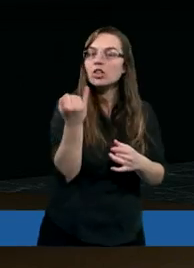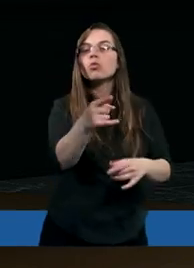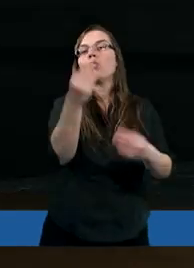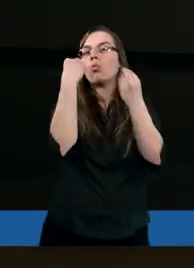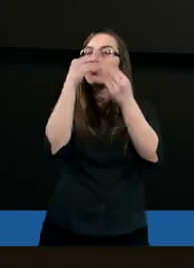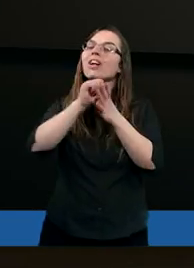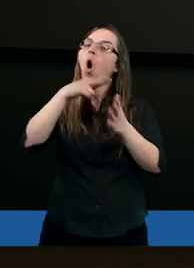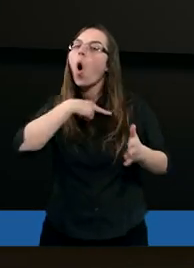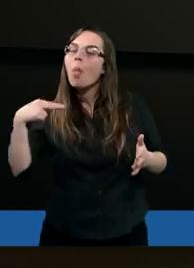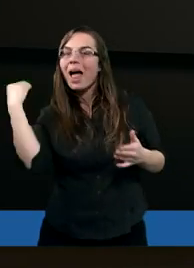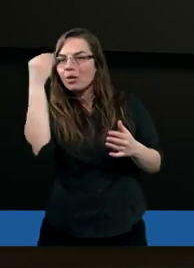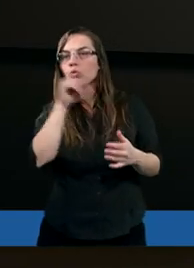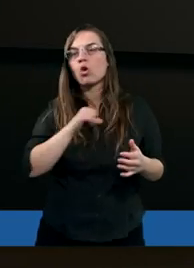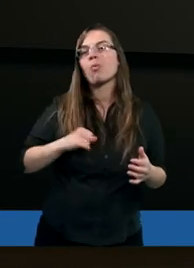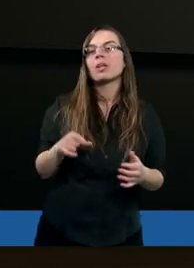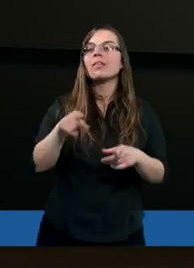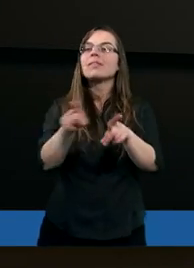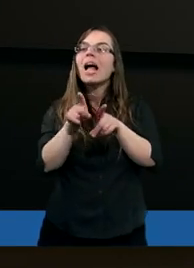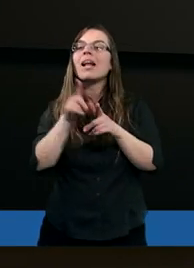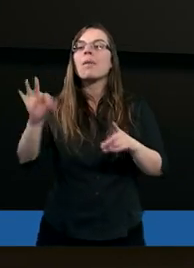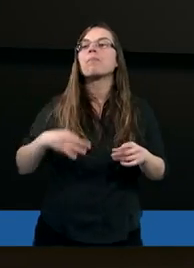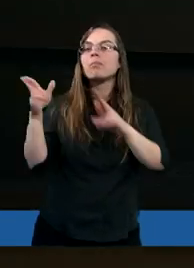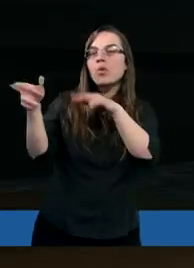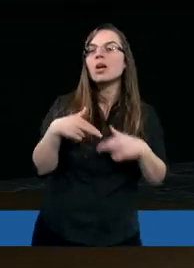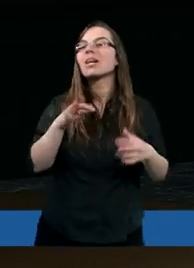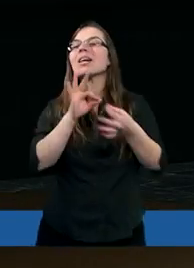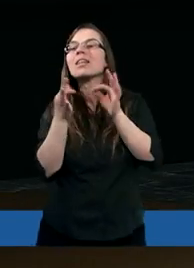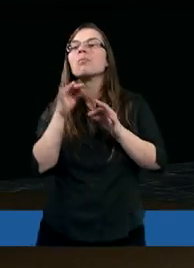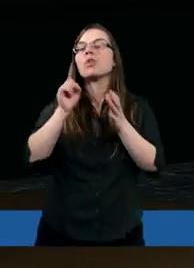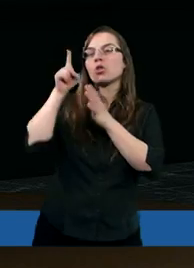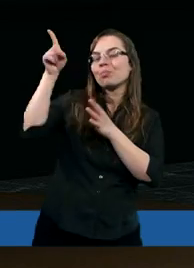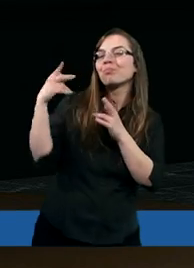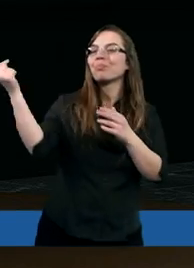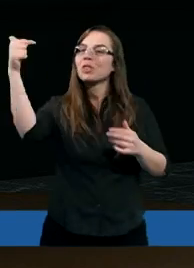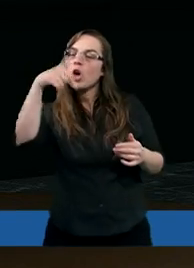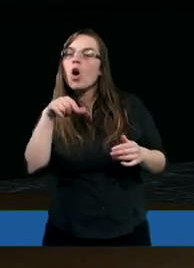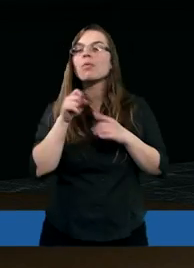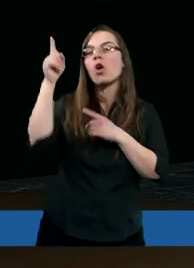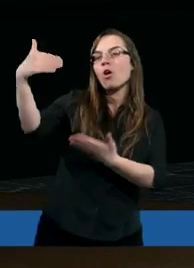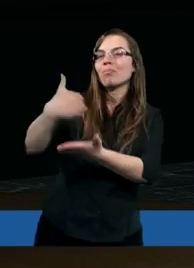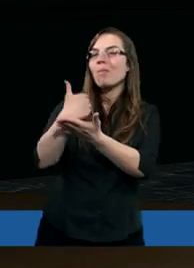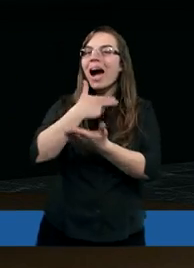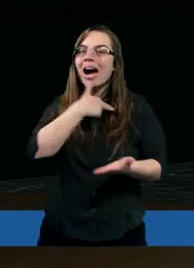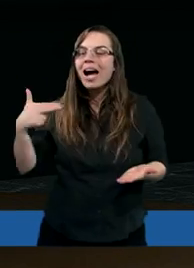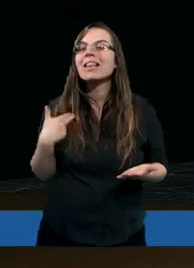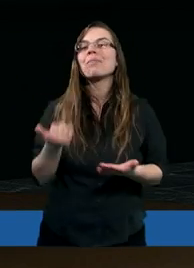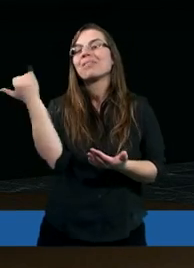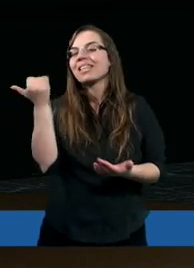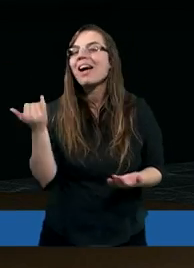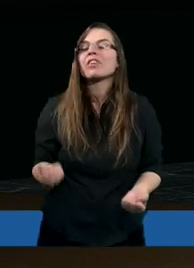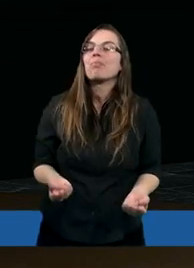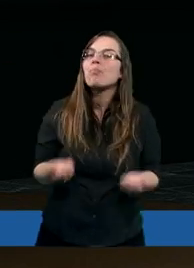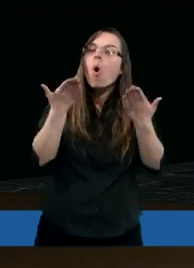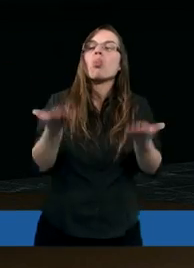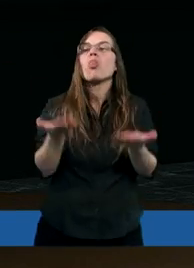No i ja jeszcze mogę powiedzieć, że jak dobrotliwy jest Pan, że gdy do Niego przychodzimy, On nam pomaga, gdy upadamy, On nas